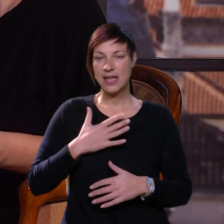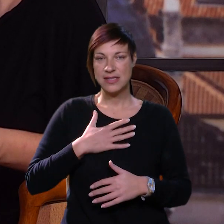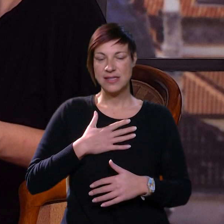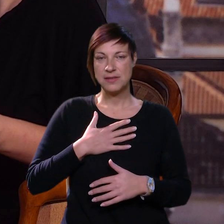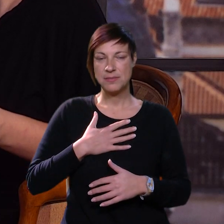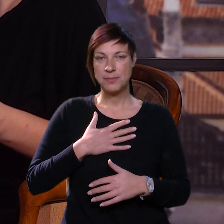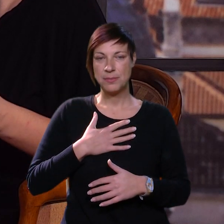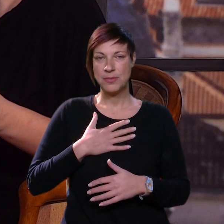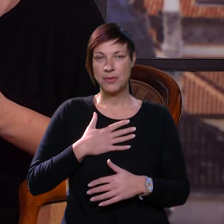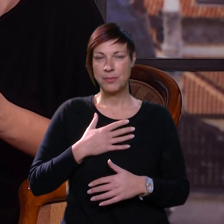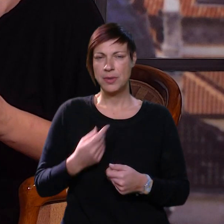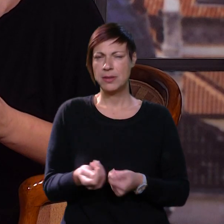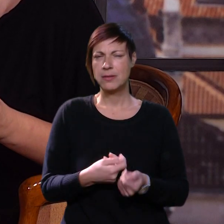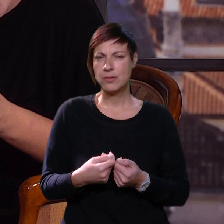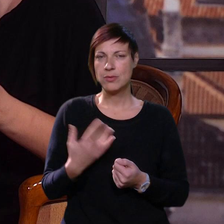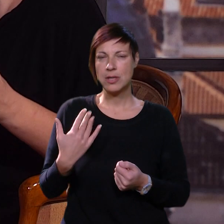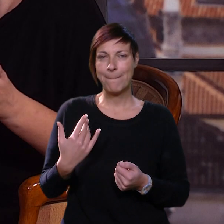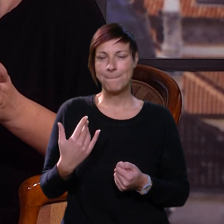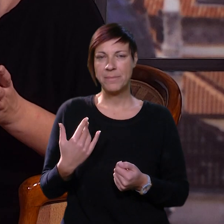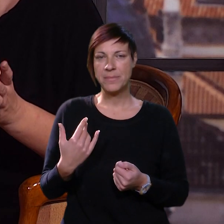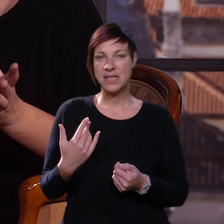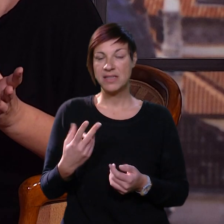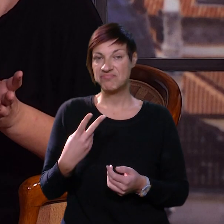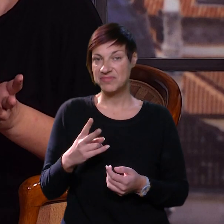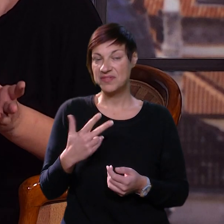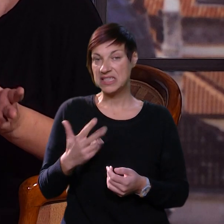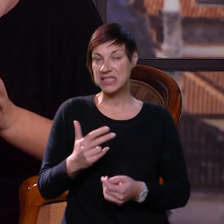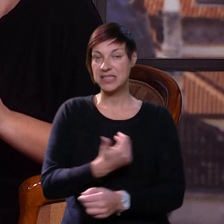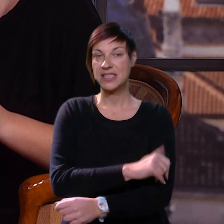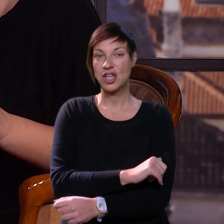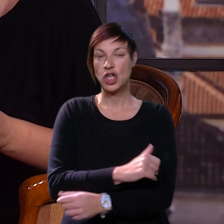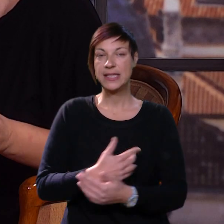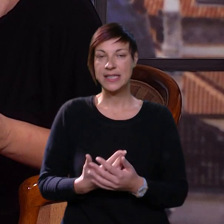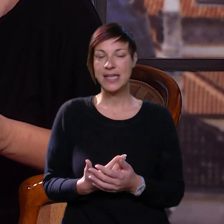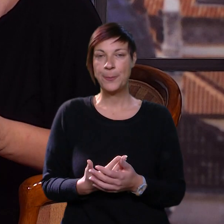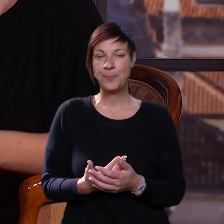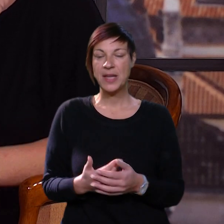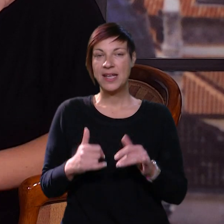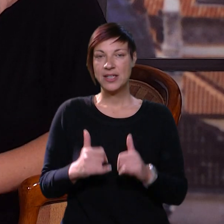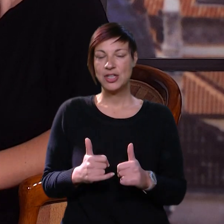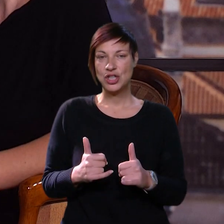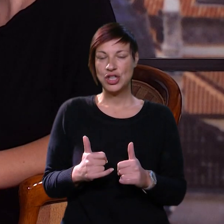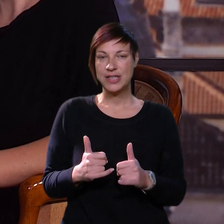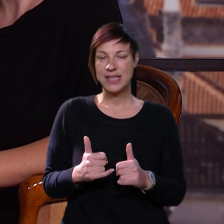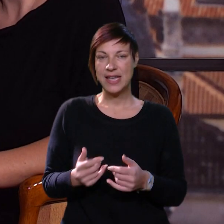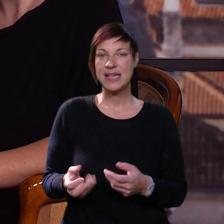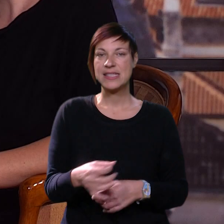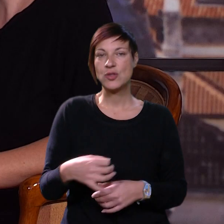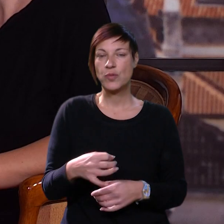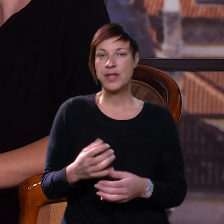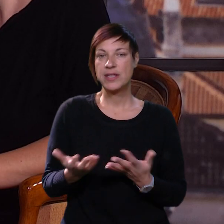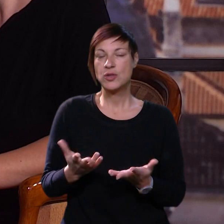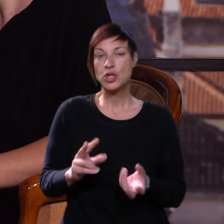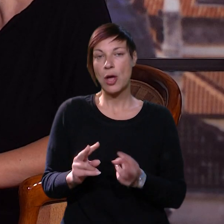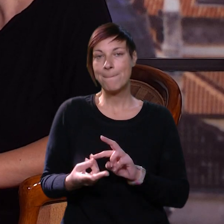kad smo mi se, ja mislim, družili, to je bilo prije nekih dvije, tri godine, do danas u